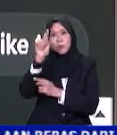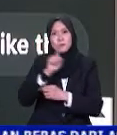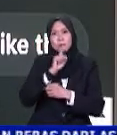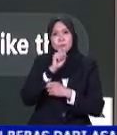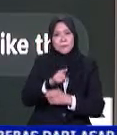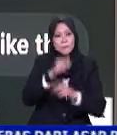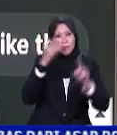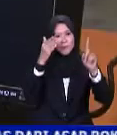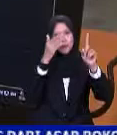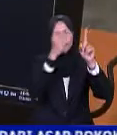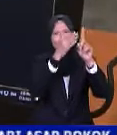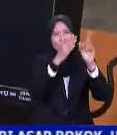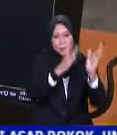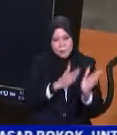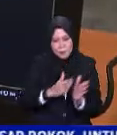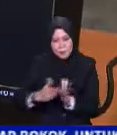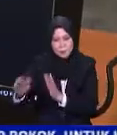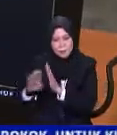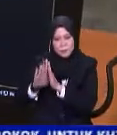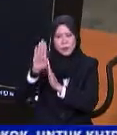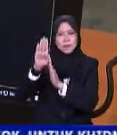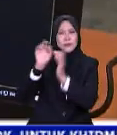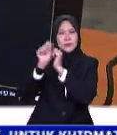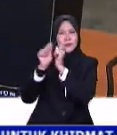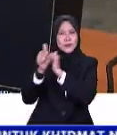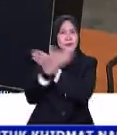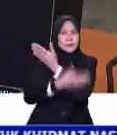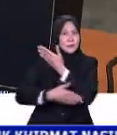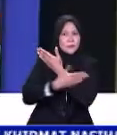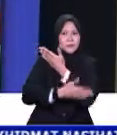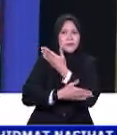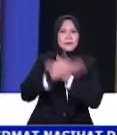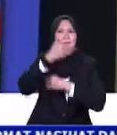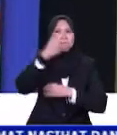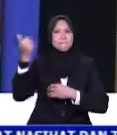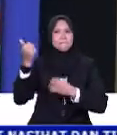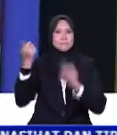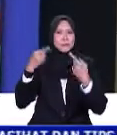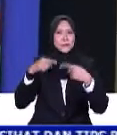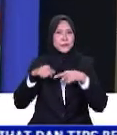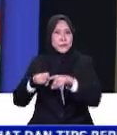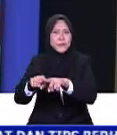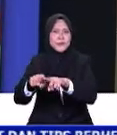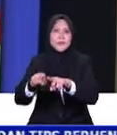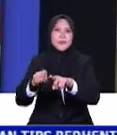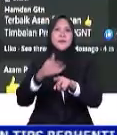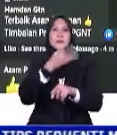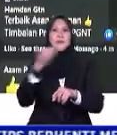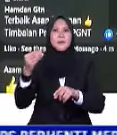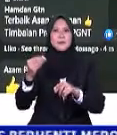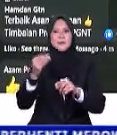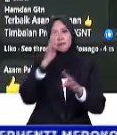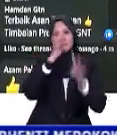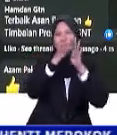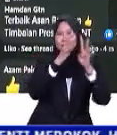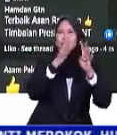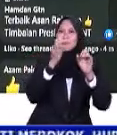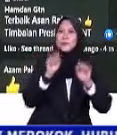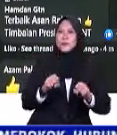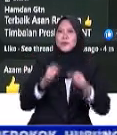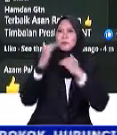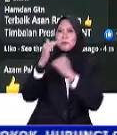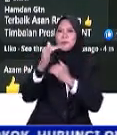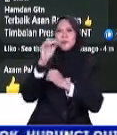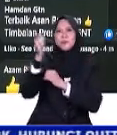memastikan hala tuju dan perancangan pembangunan Sukan Negara dengan lebih bersepadu, komprehensif dan kolektif bagi